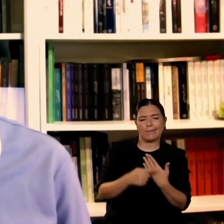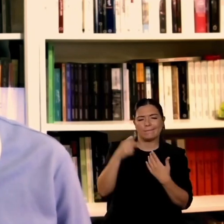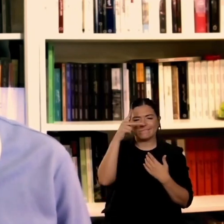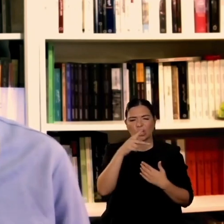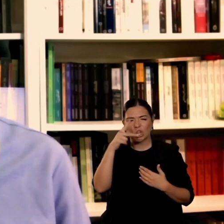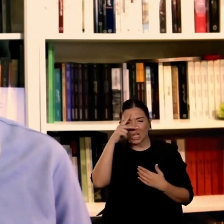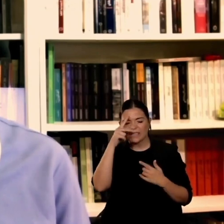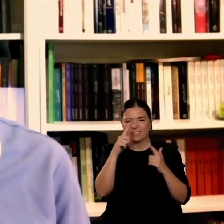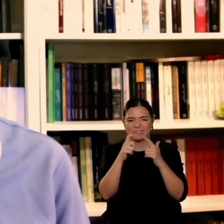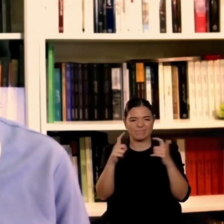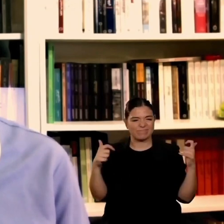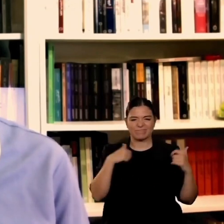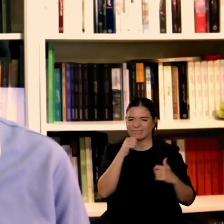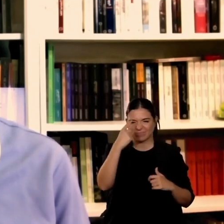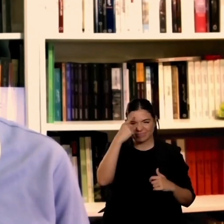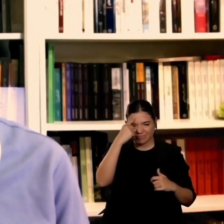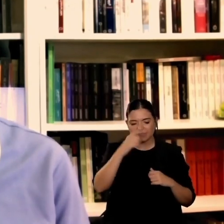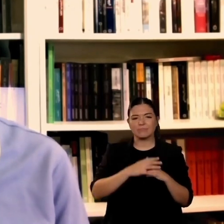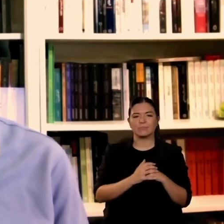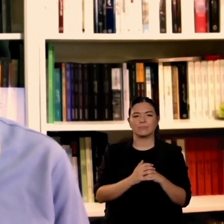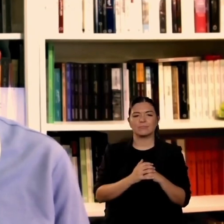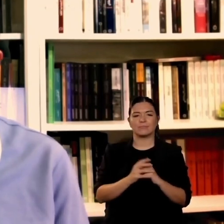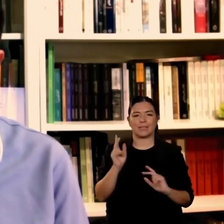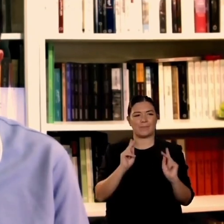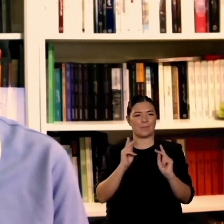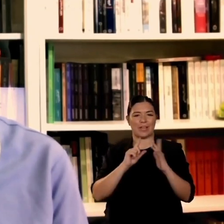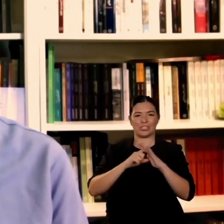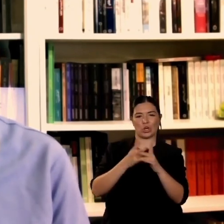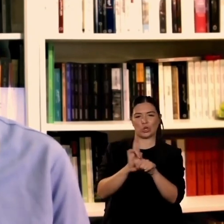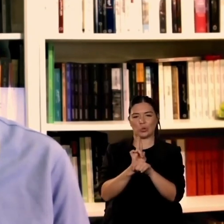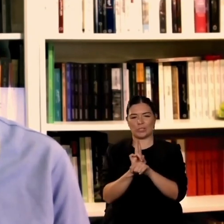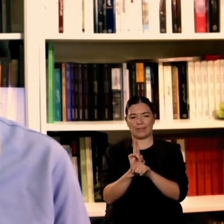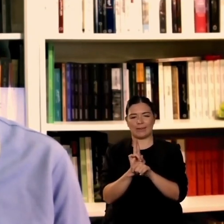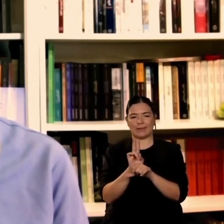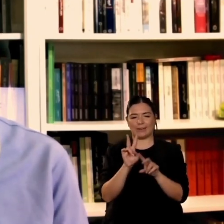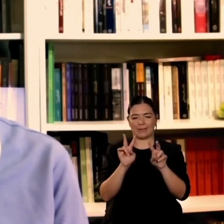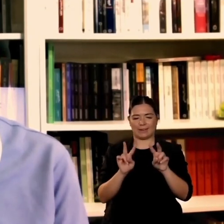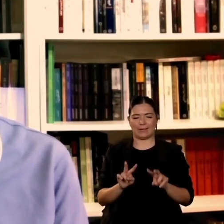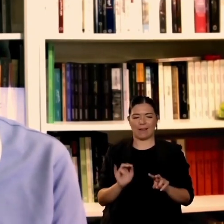inglese qual è la ragione e lì ho iniziato a sperimentare